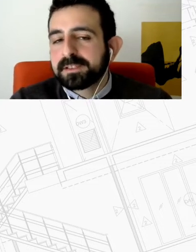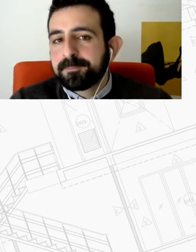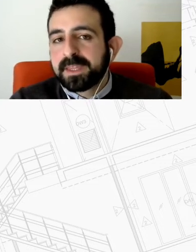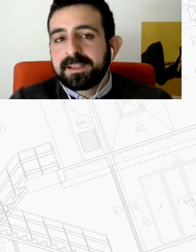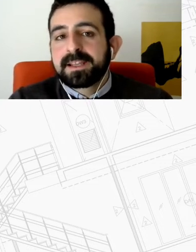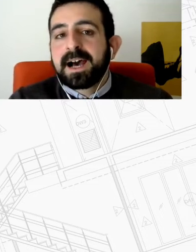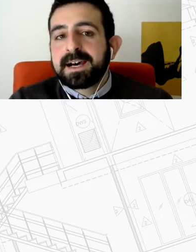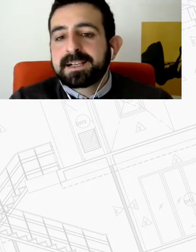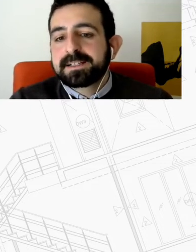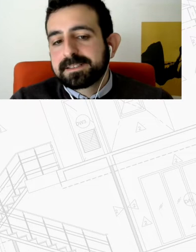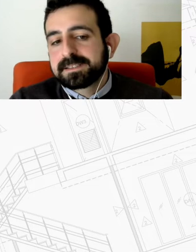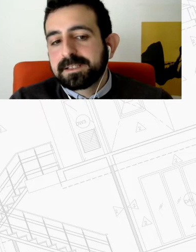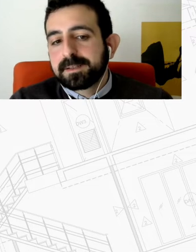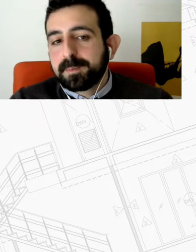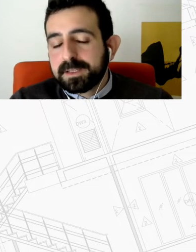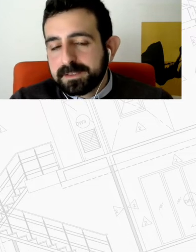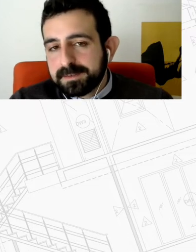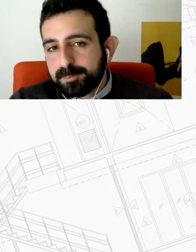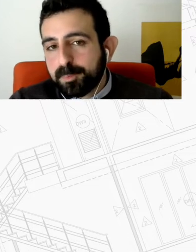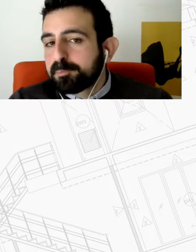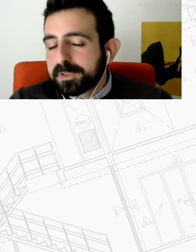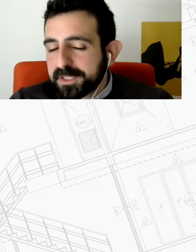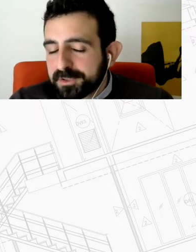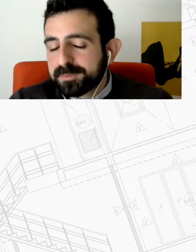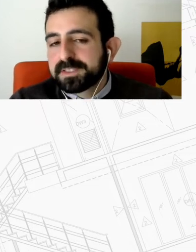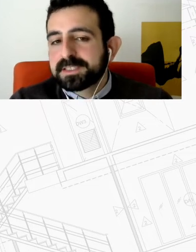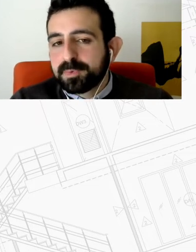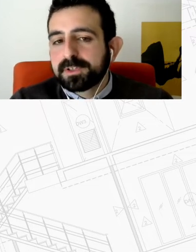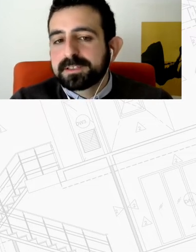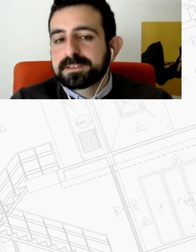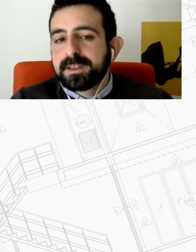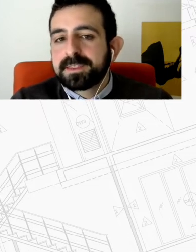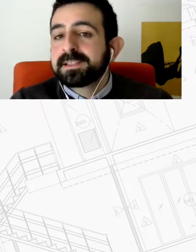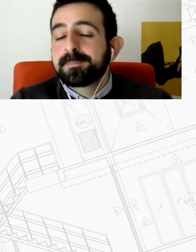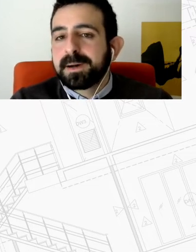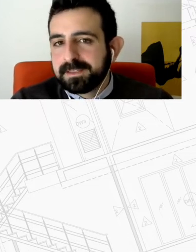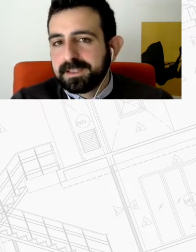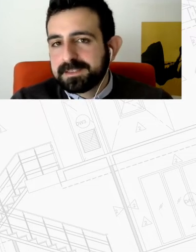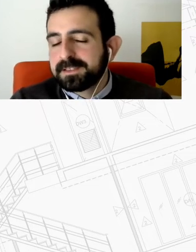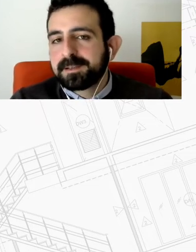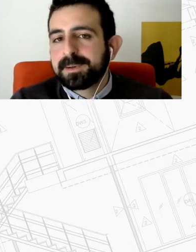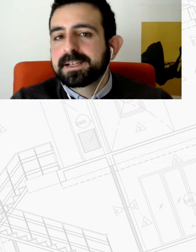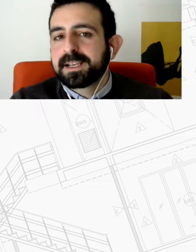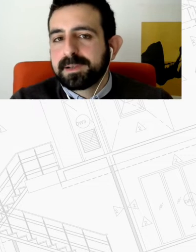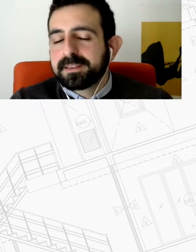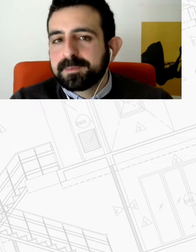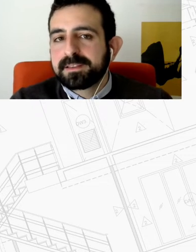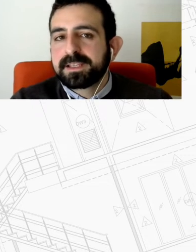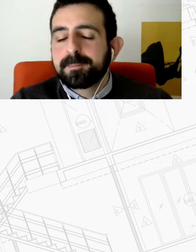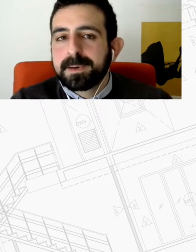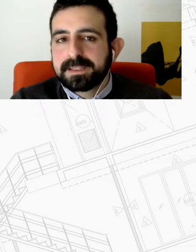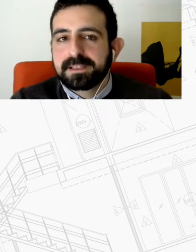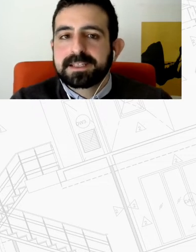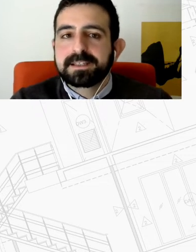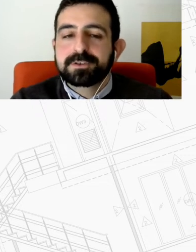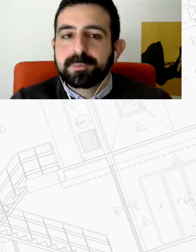πράγματα άρα οι περισσότερες από αυτές τις πόλεις δεν ήταν πάντα έτσι δεν ήταν πάντα καλά παραπήματα δεν